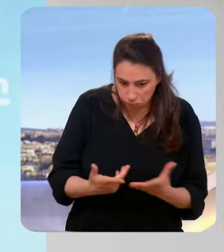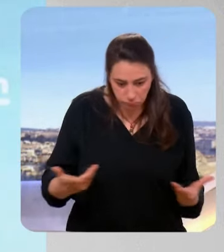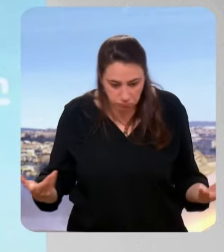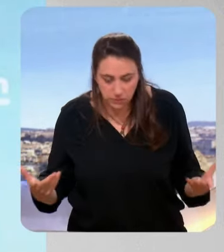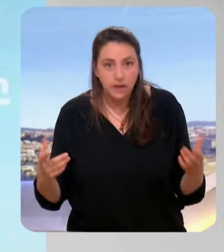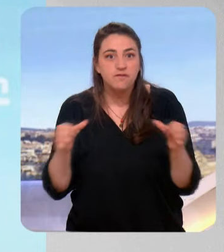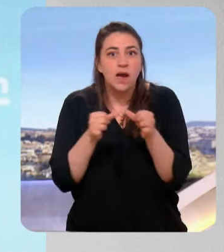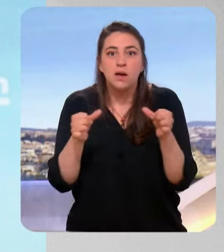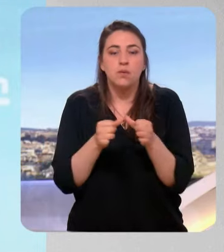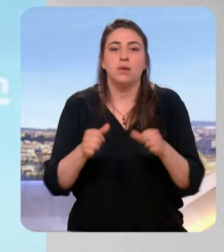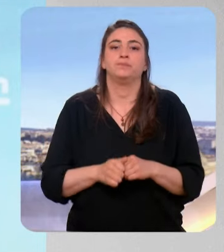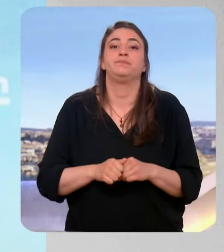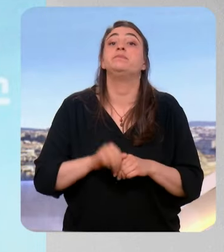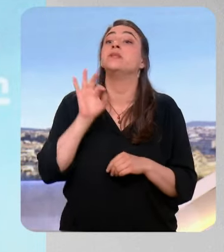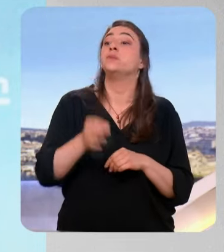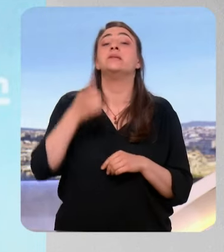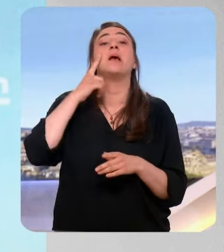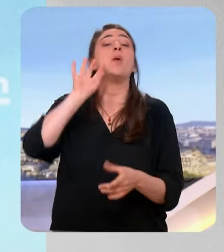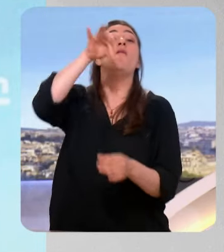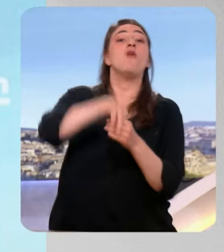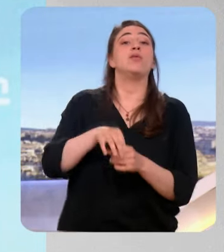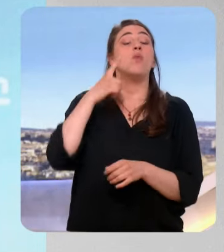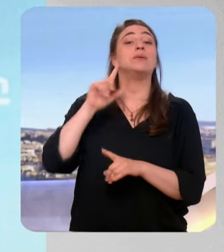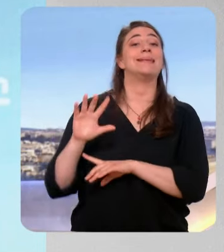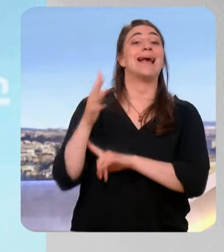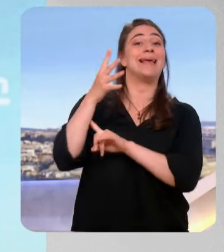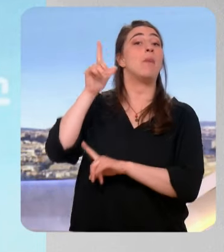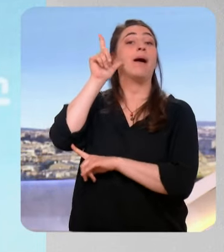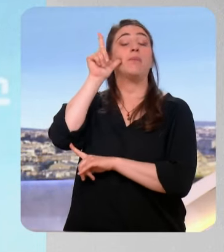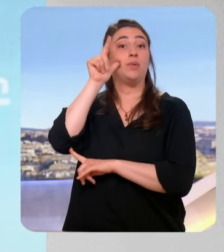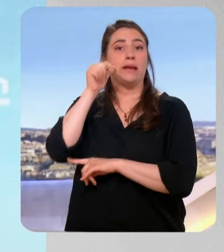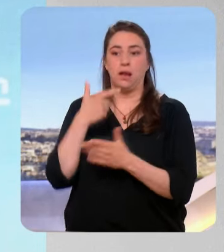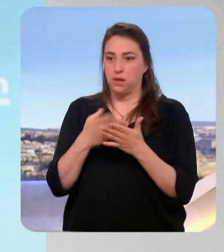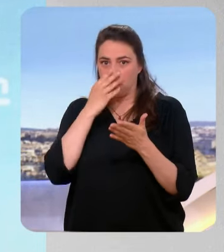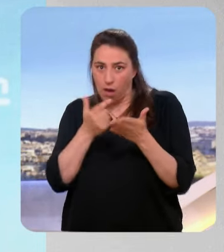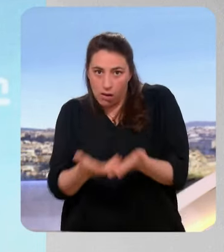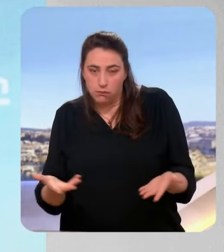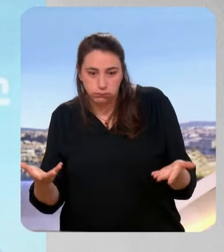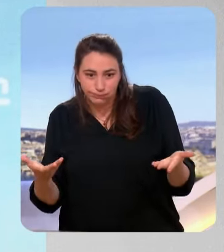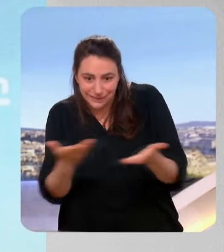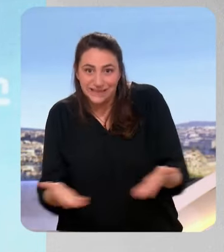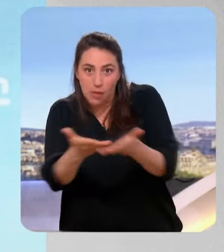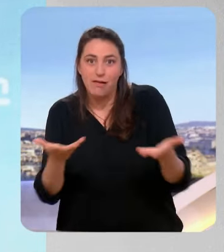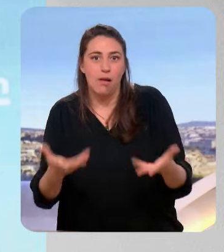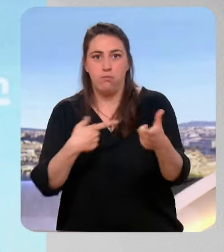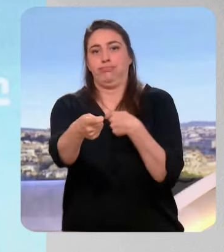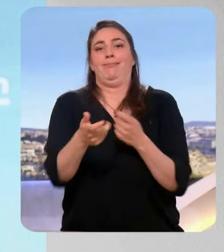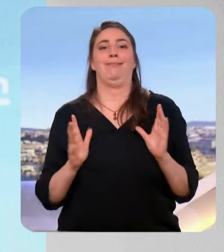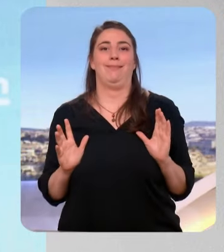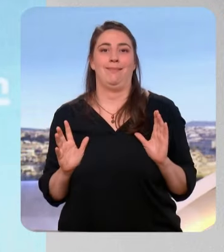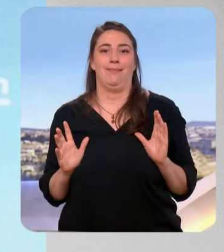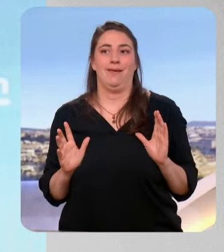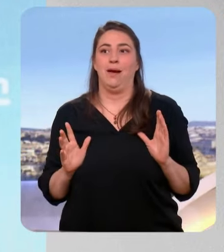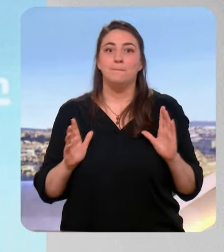le mode de scrutin de la Ve République pour les élections législatives, là très clairement n'est plus adapté à la situation actuelle et à l'éparpillement des forces